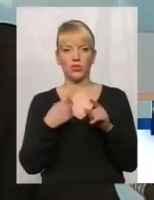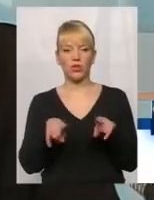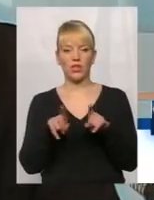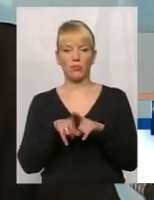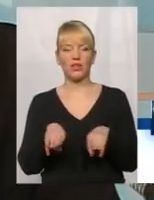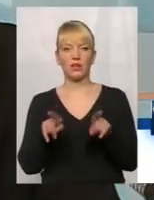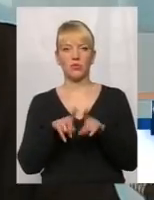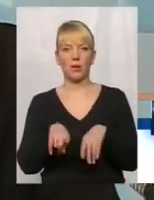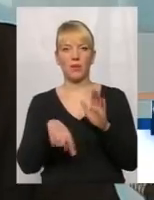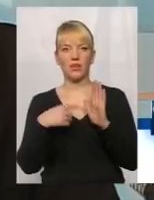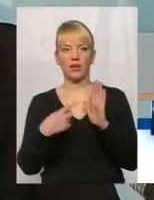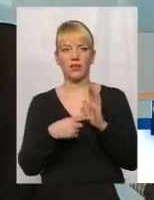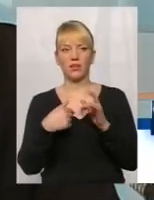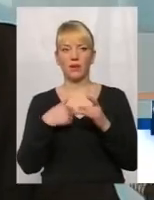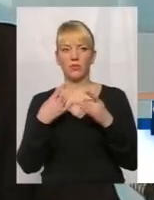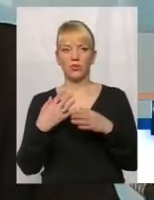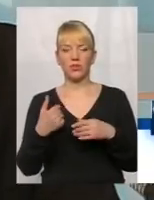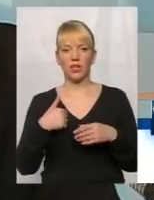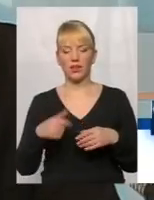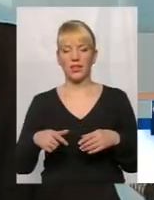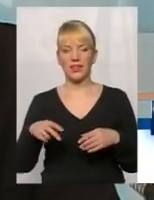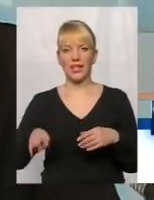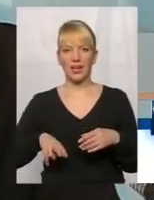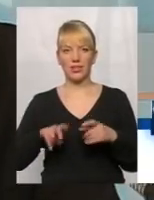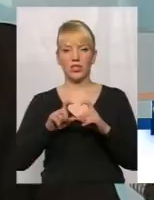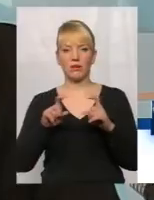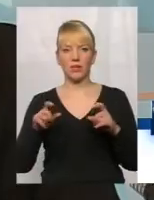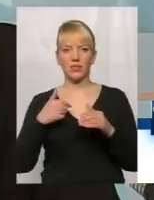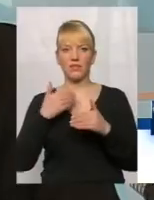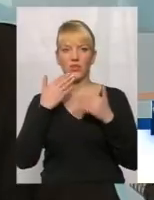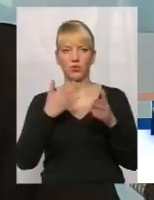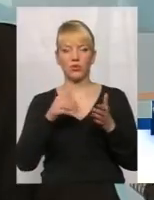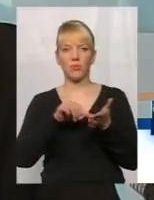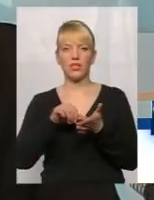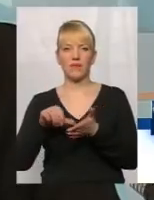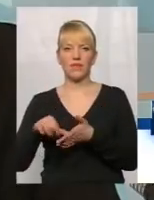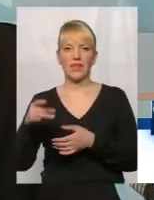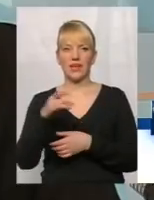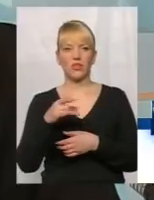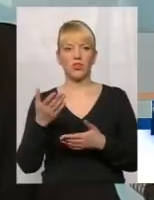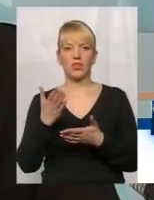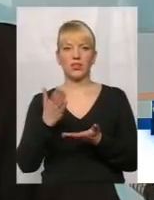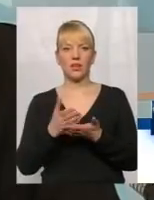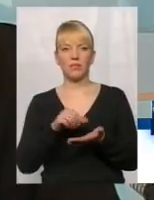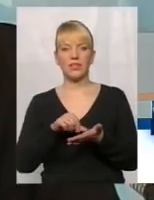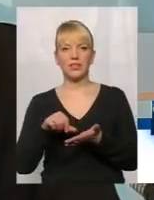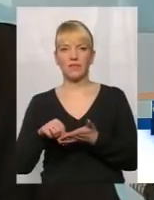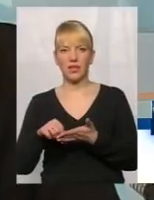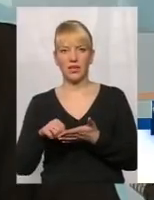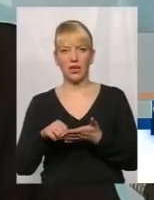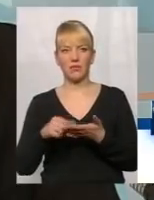же питанням, я просто як директор департаменту звернулася до представників районів, які є представниками